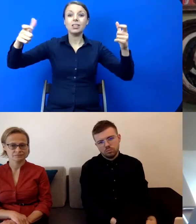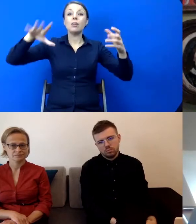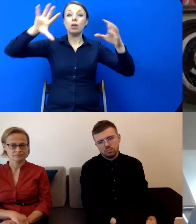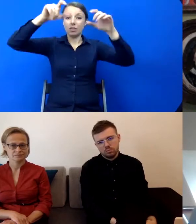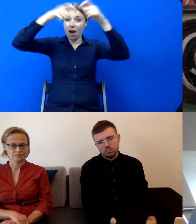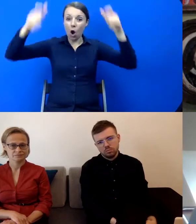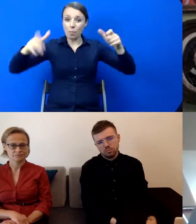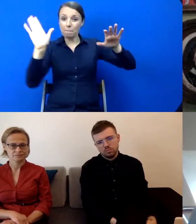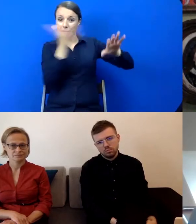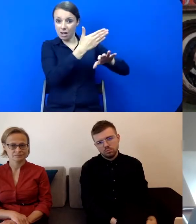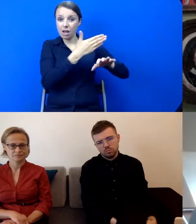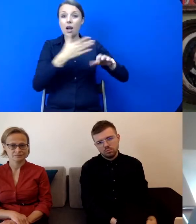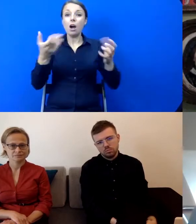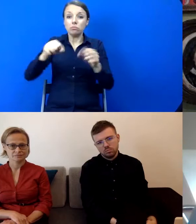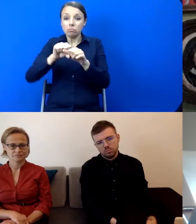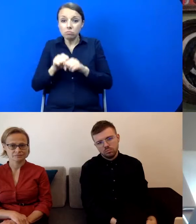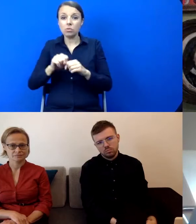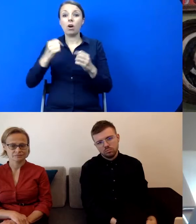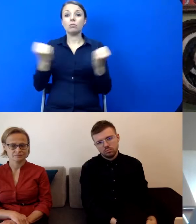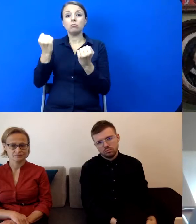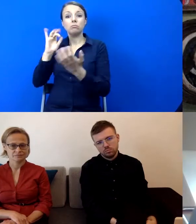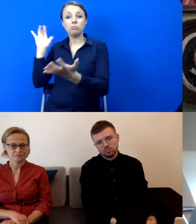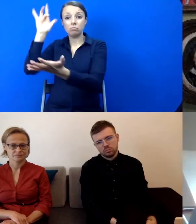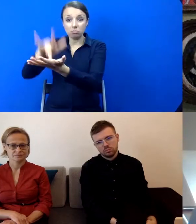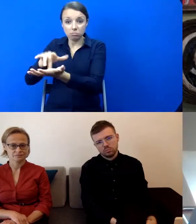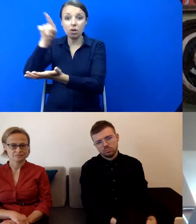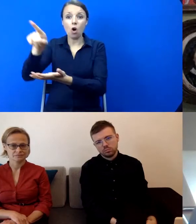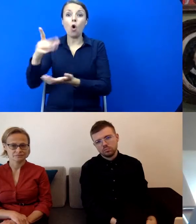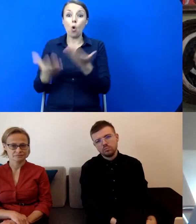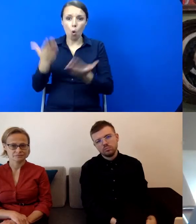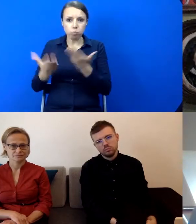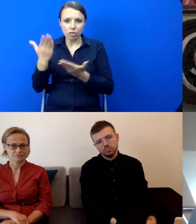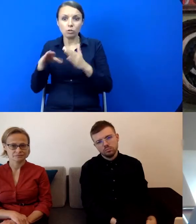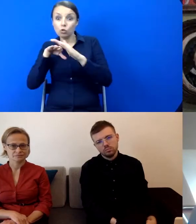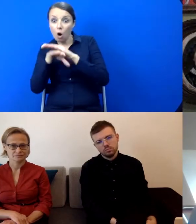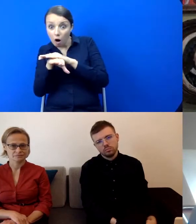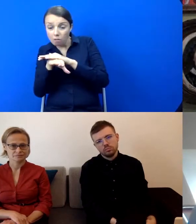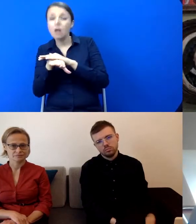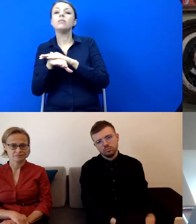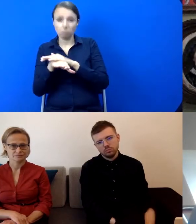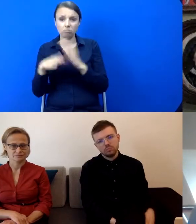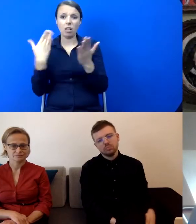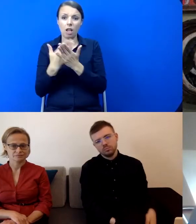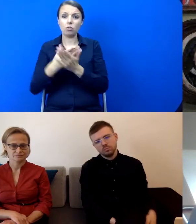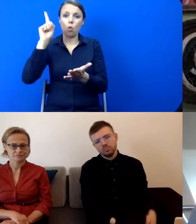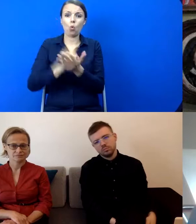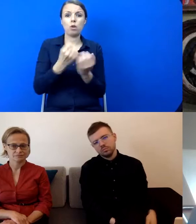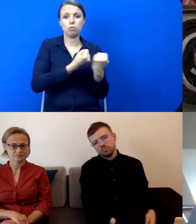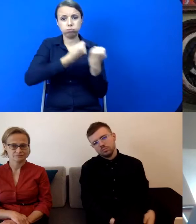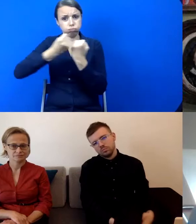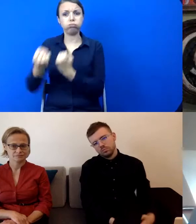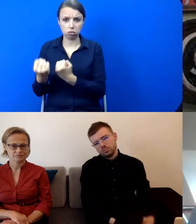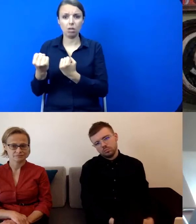została ukryta, przetrwała i potem no dalsze, dalsze jej losy są znane i może być